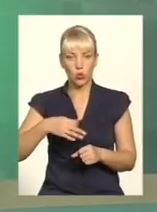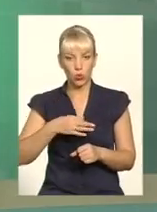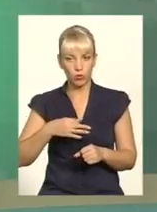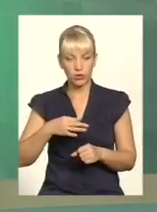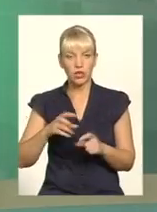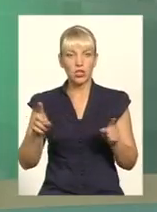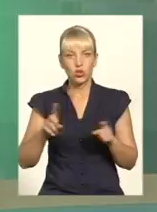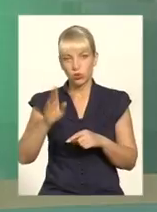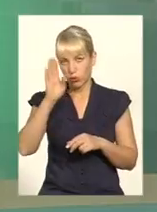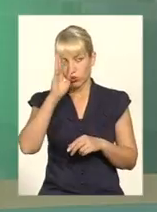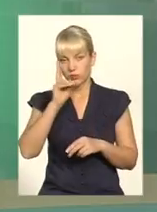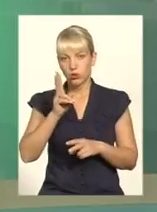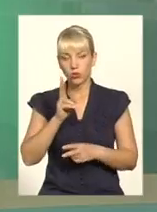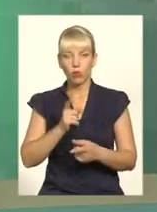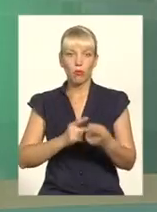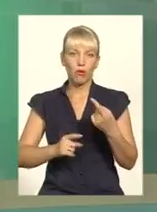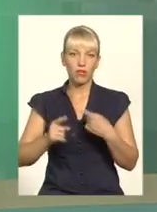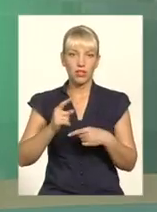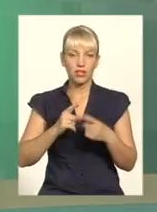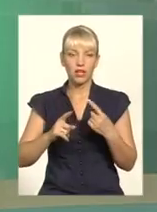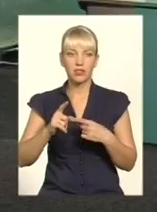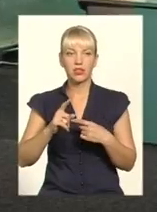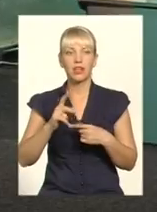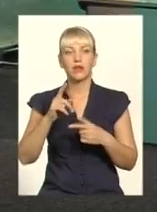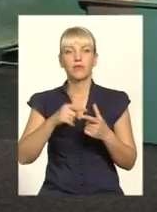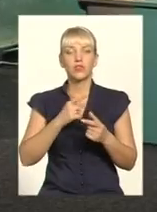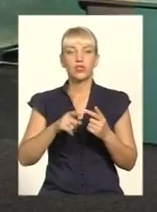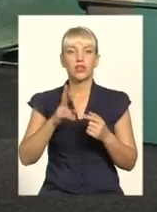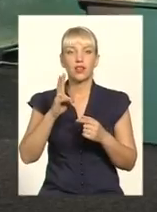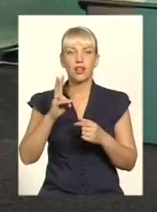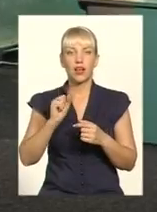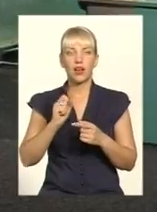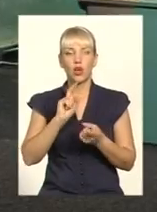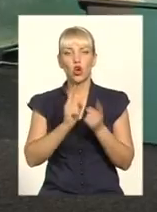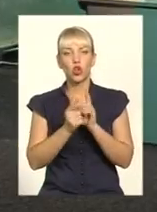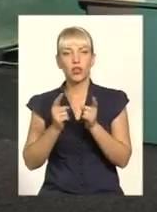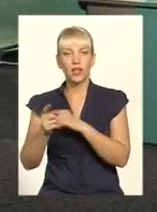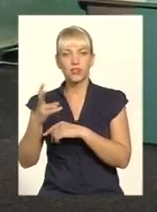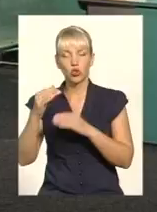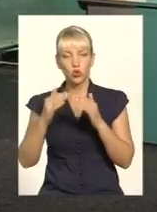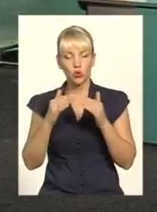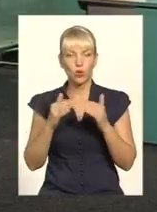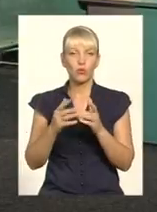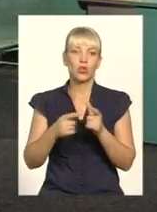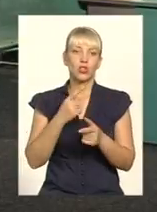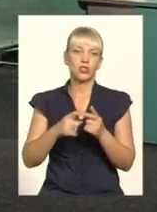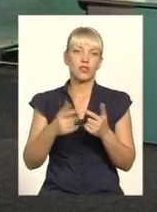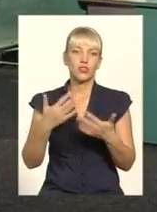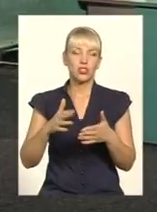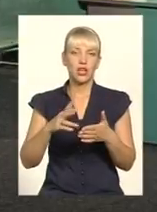хлопці, які повертаються чи то на ротацію додому, чи повертаються вже